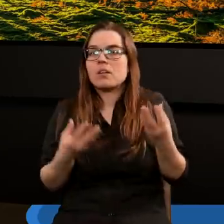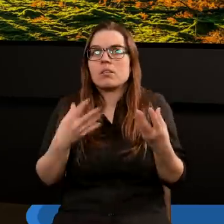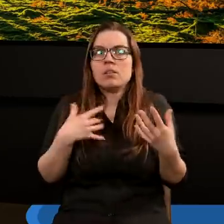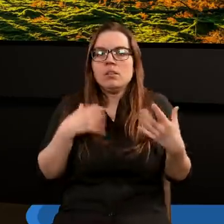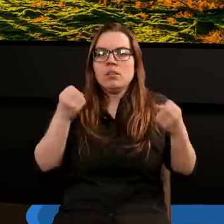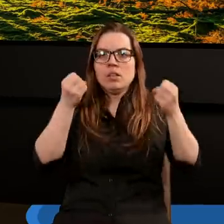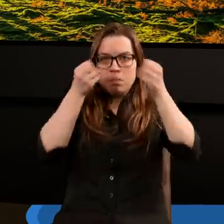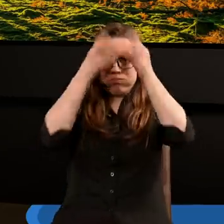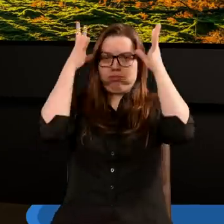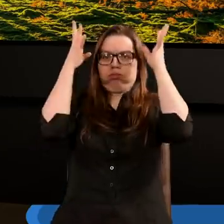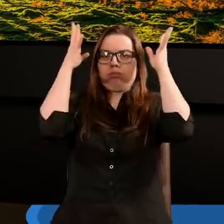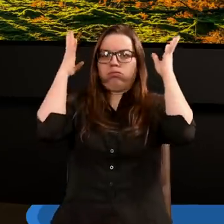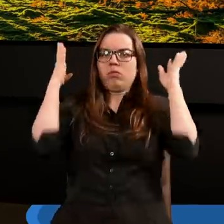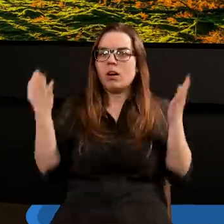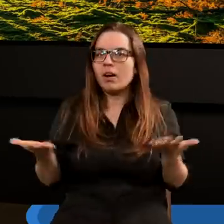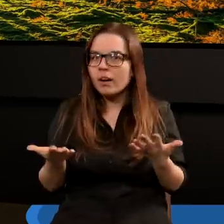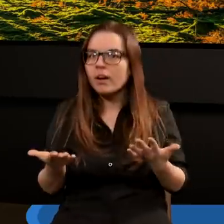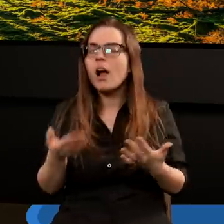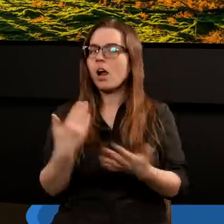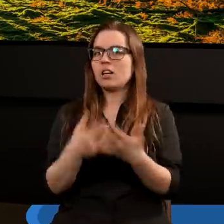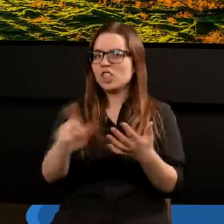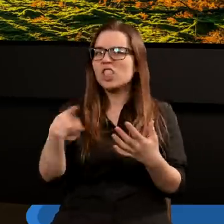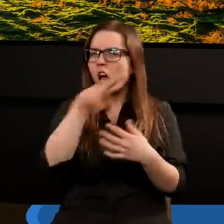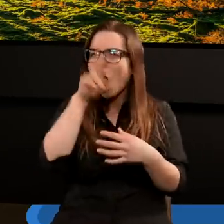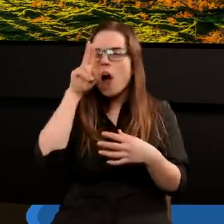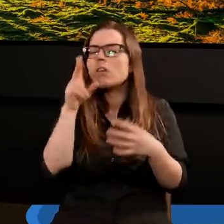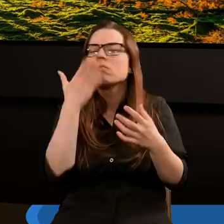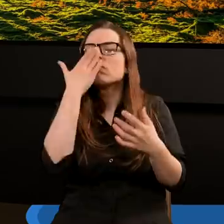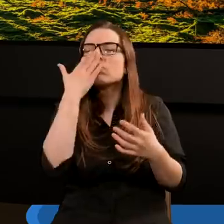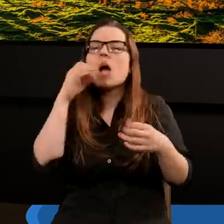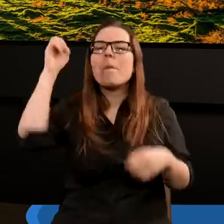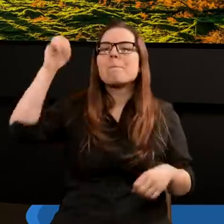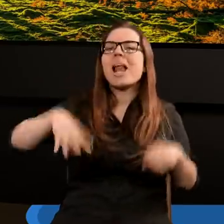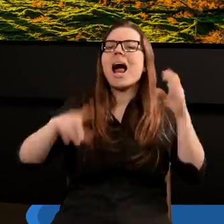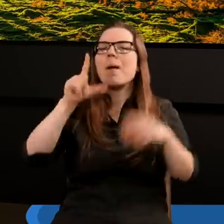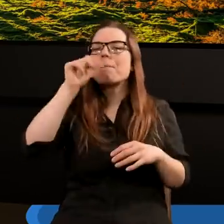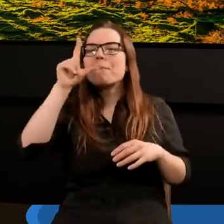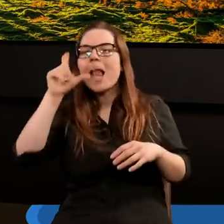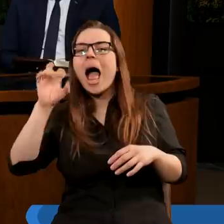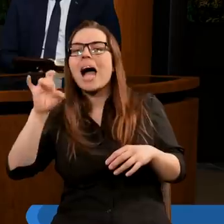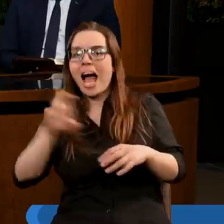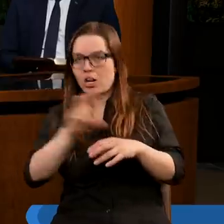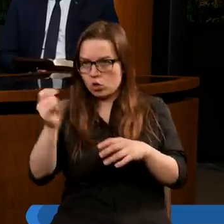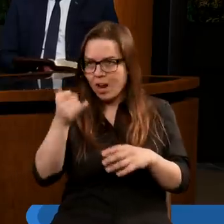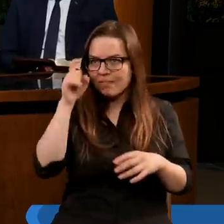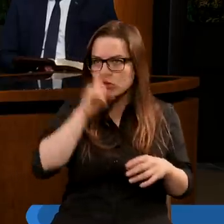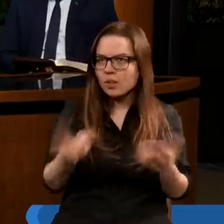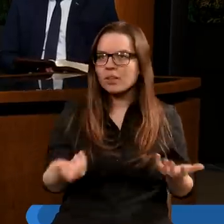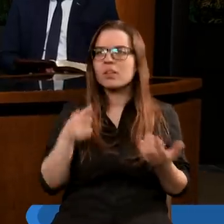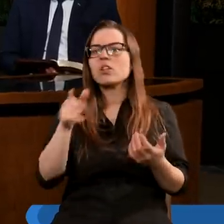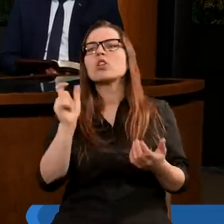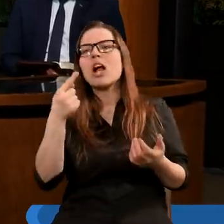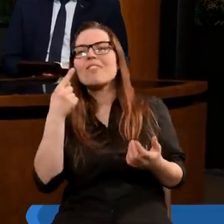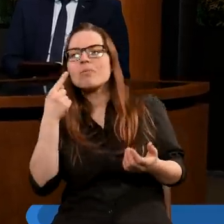głowie. Teraz pytanie, z czym Wam się kojarzy plaga i czy plaga zawsze jest czymś złym? Tak jak przed chwilą